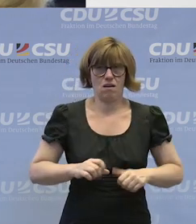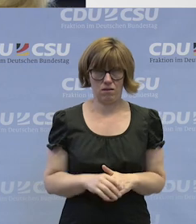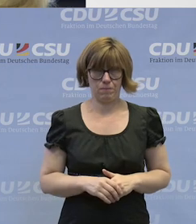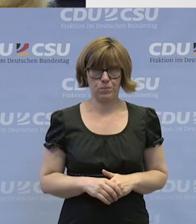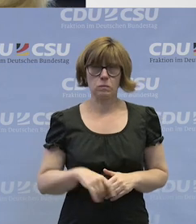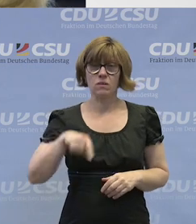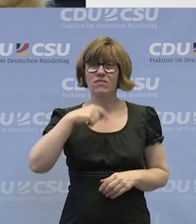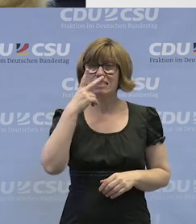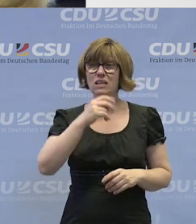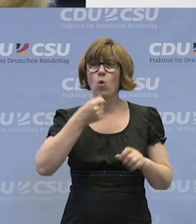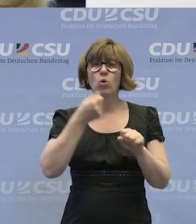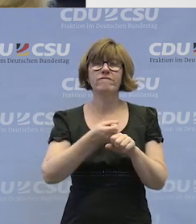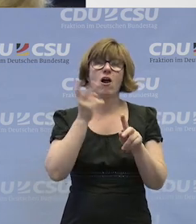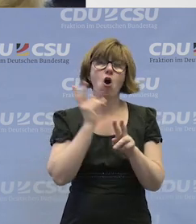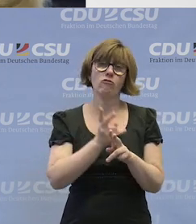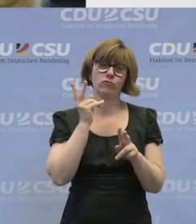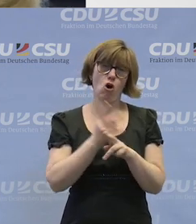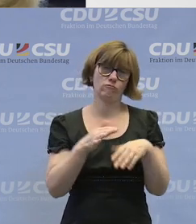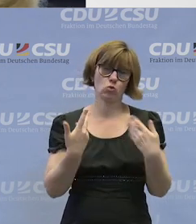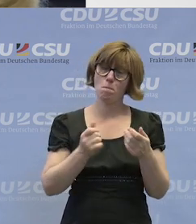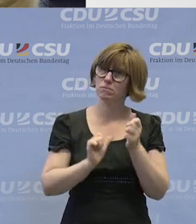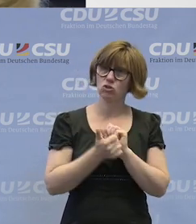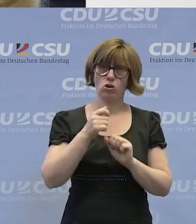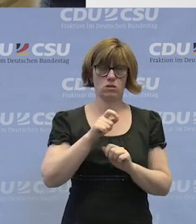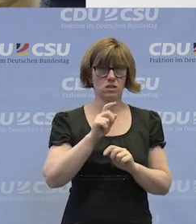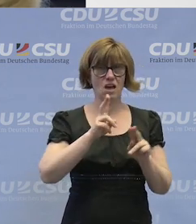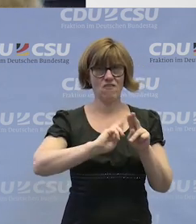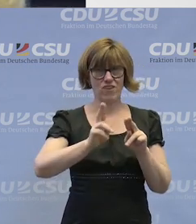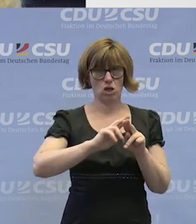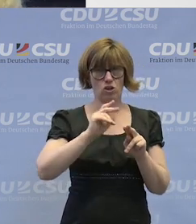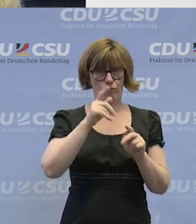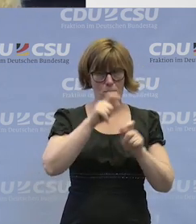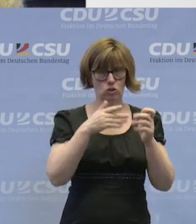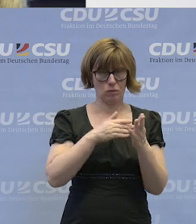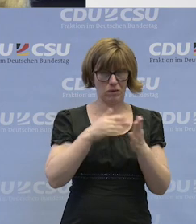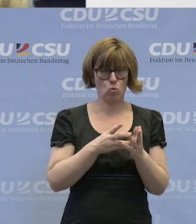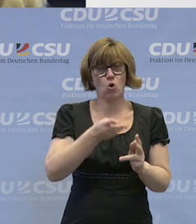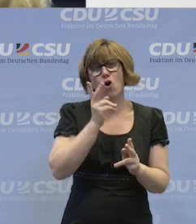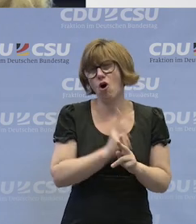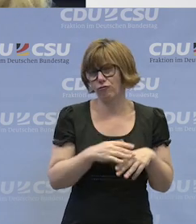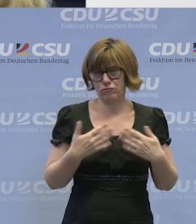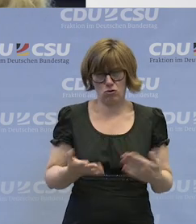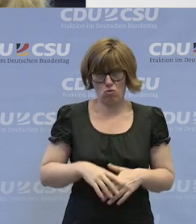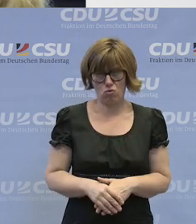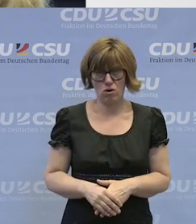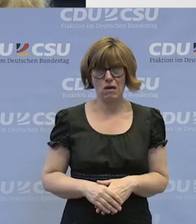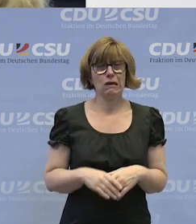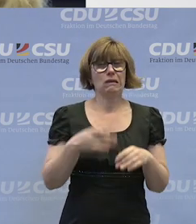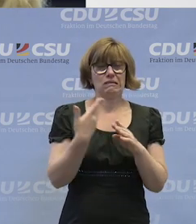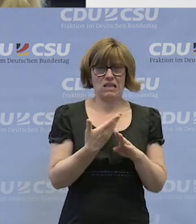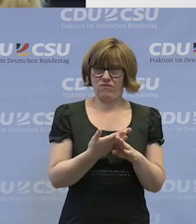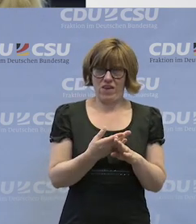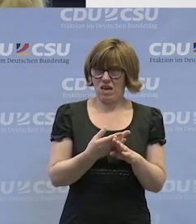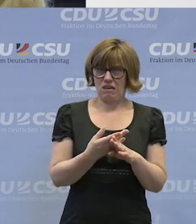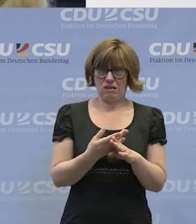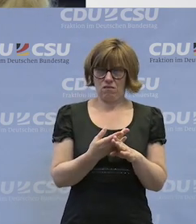diese Unfälle sehr häufig sind, gerade in Werkstätten für Behinderte. Das ist, ja, und von daher kann ich